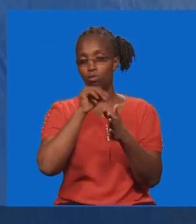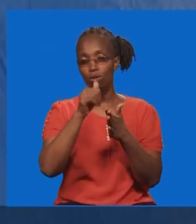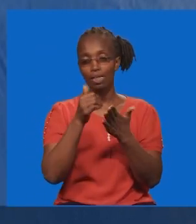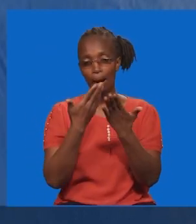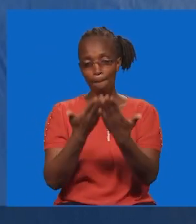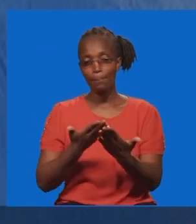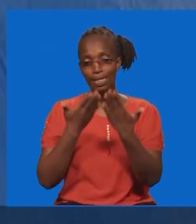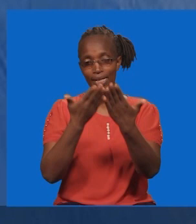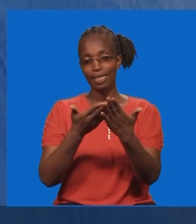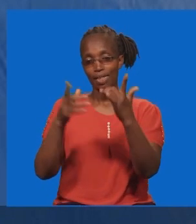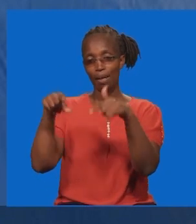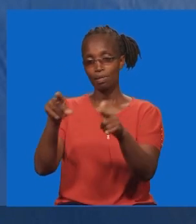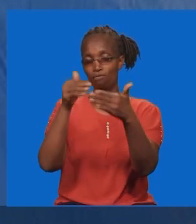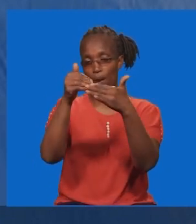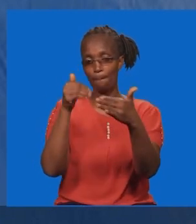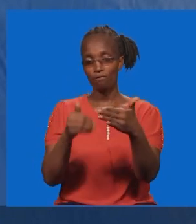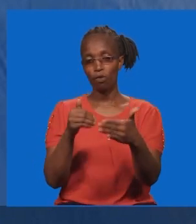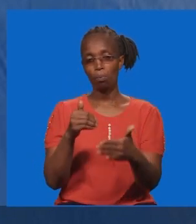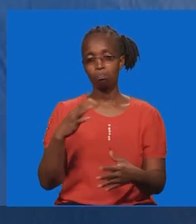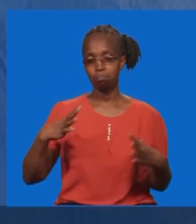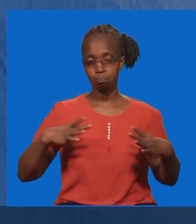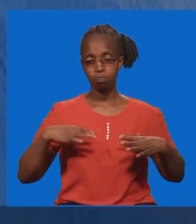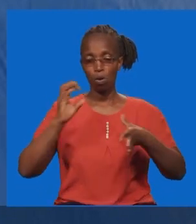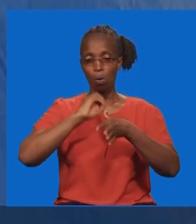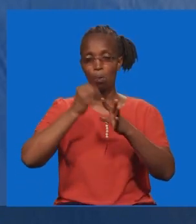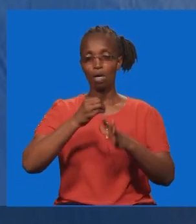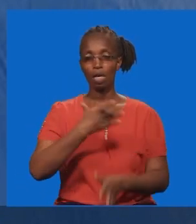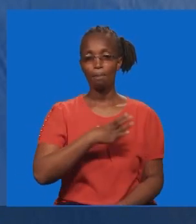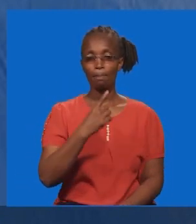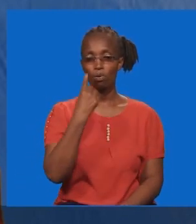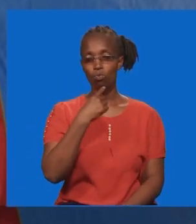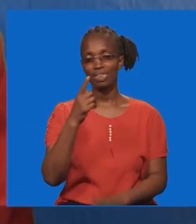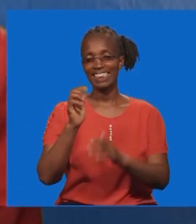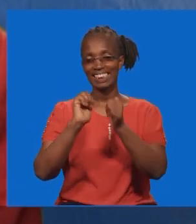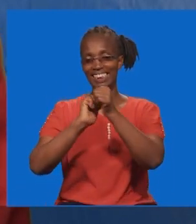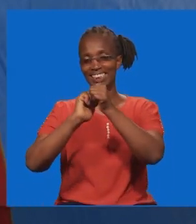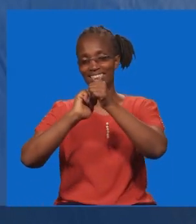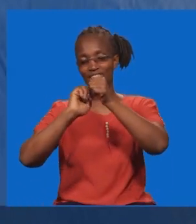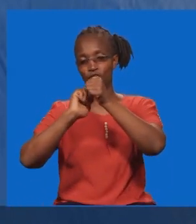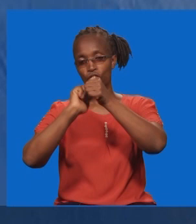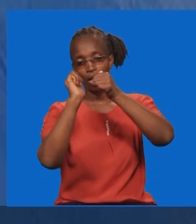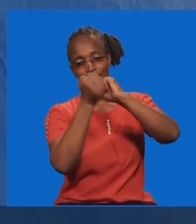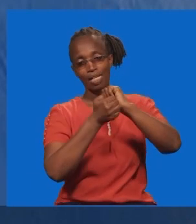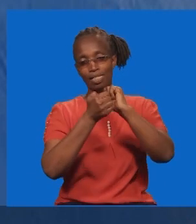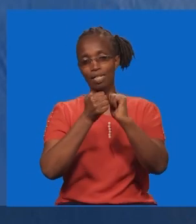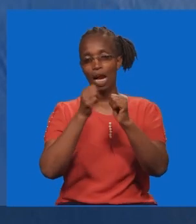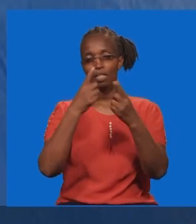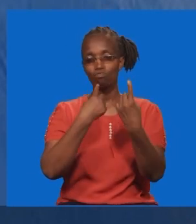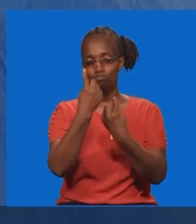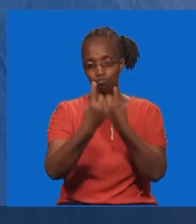waelekea wenye kiburi. Wala hao wanao giukia uongo. Muandishi apa,